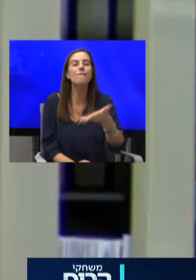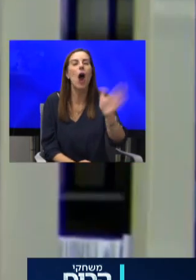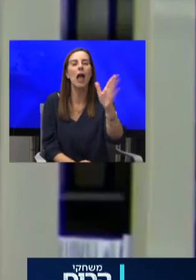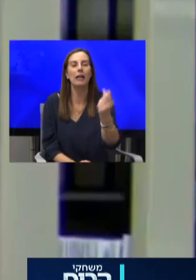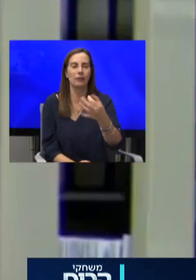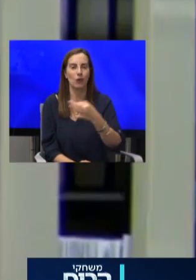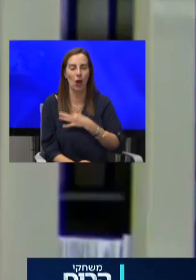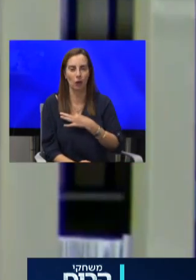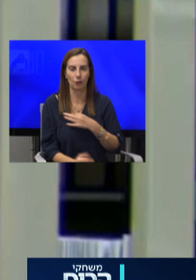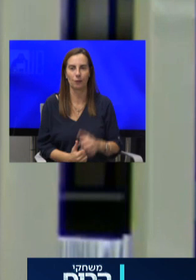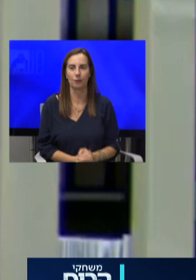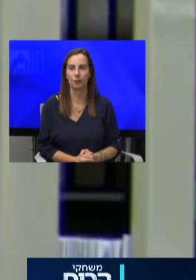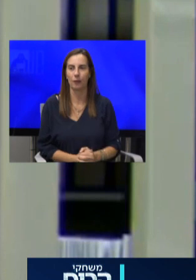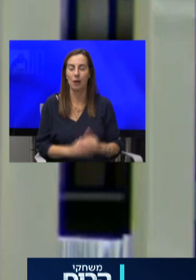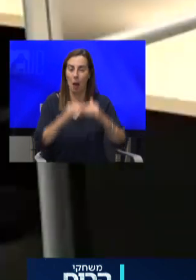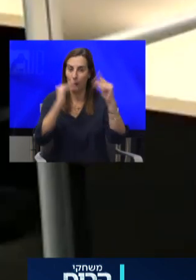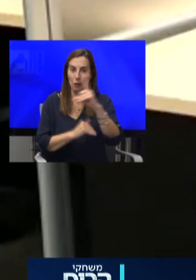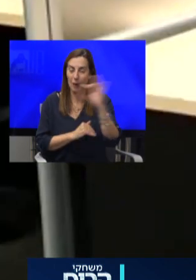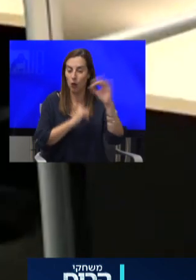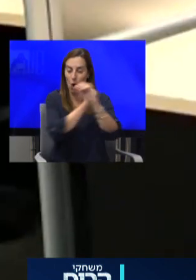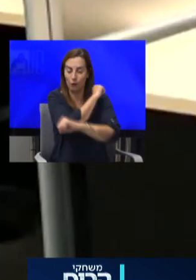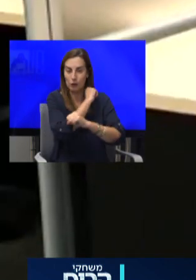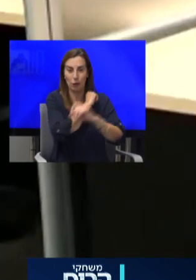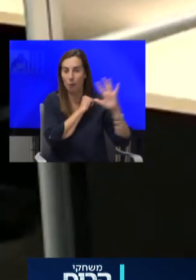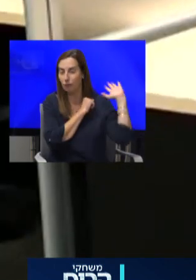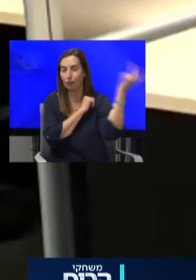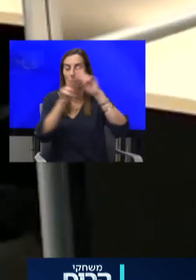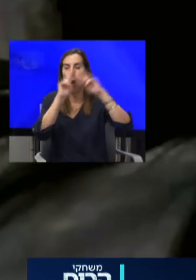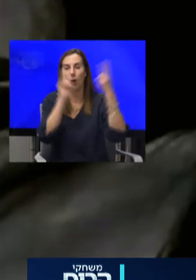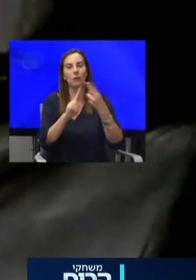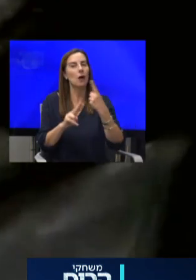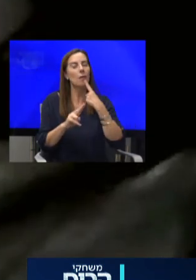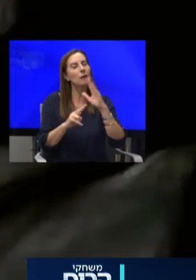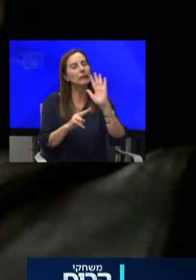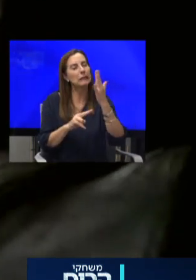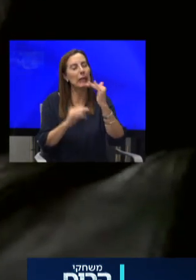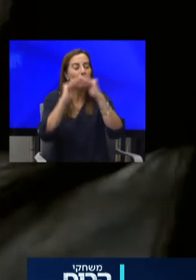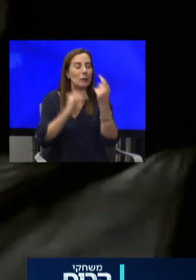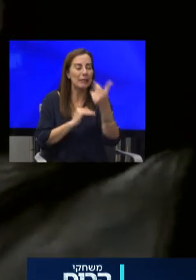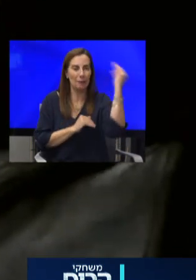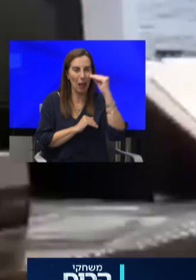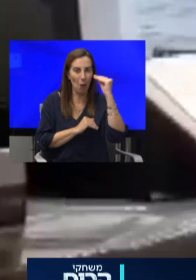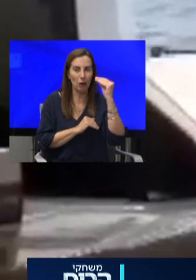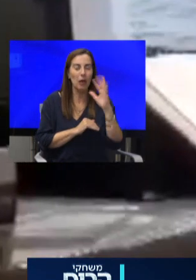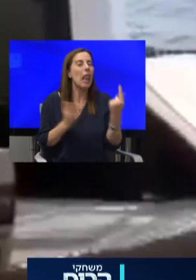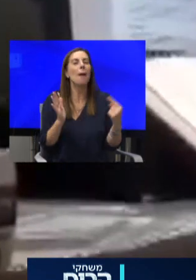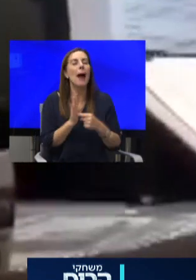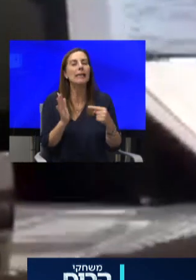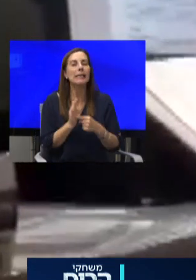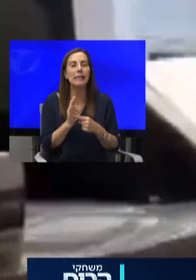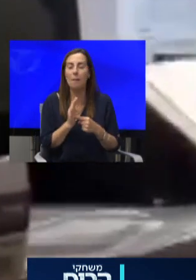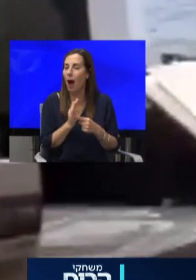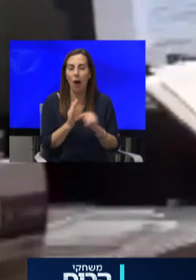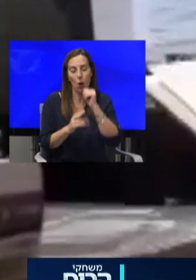פחות מימאה אוניברסיטאות ברחבי העולם הודיעו על הורדה מסוימת בשכר הלימוד הטיעון העיקרי של המתנגדים ליחזר הכספי